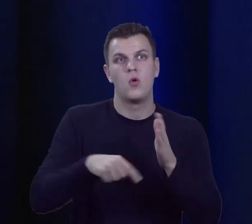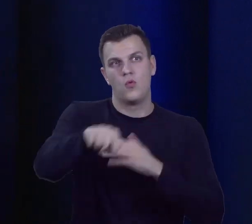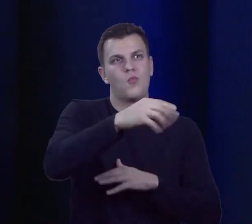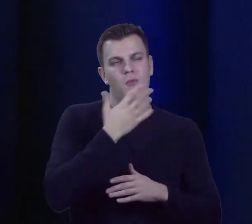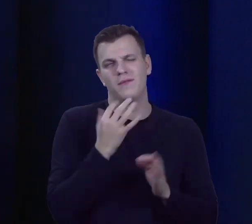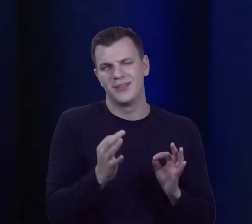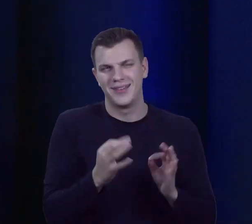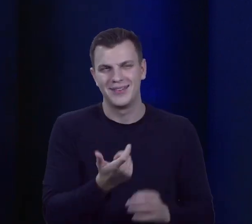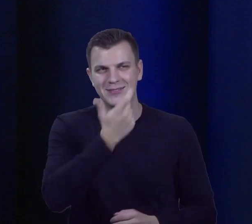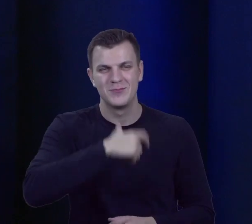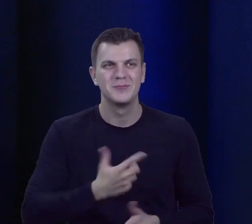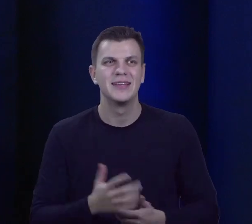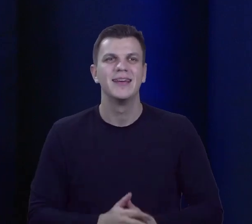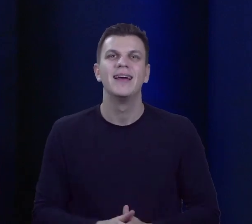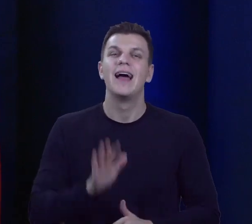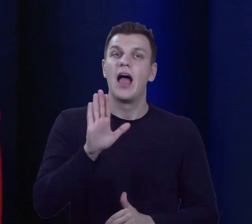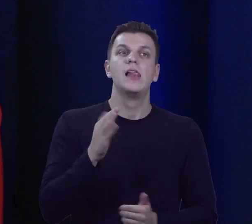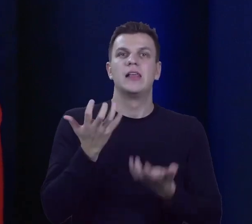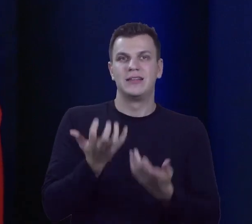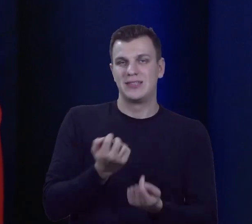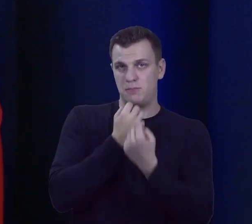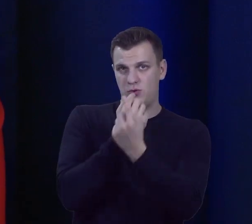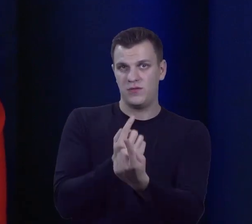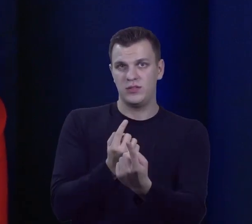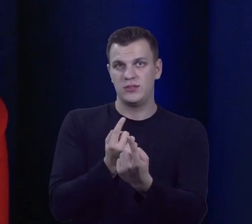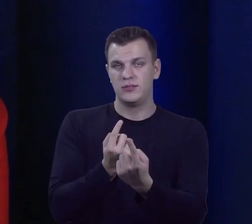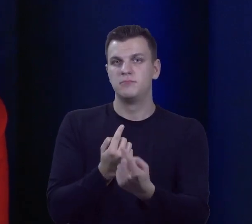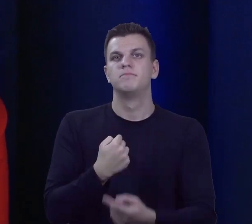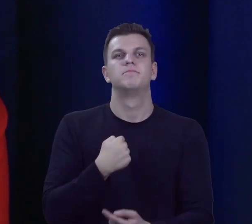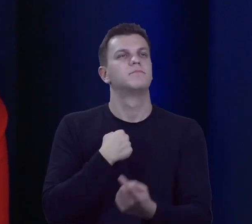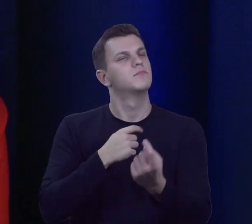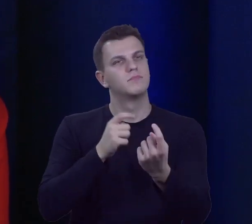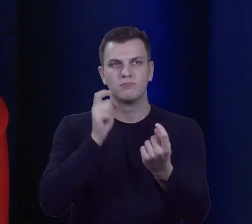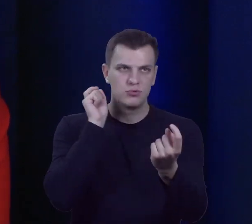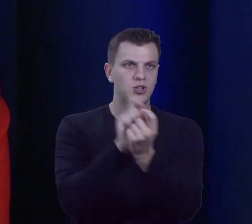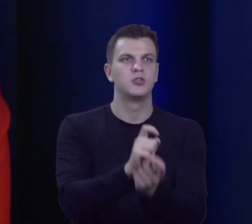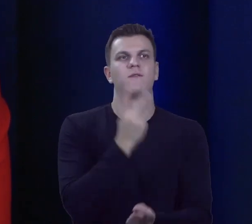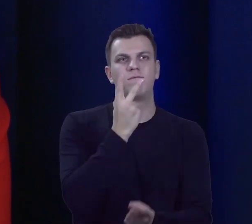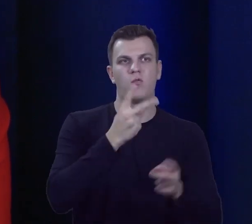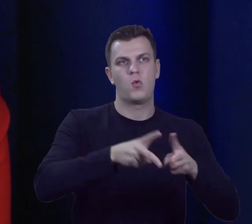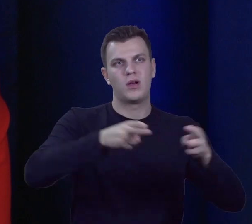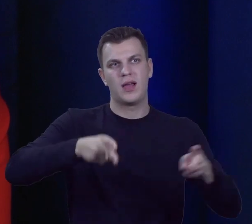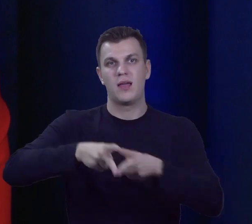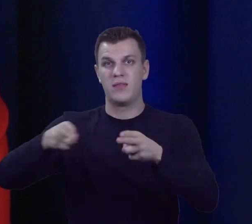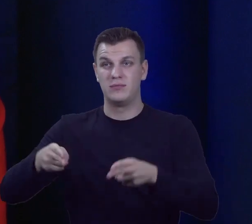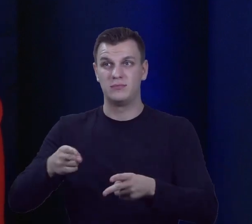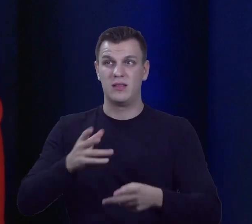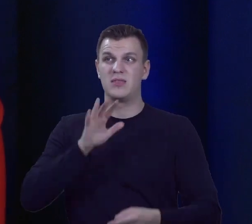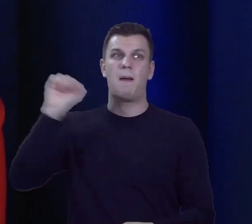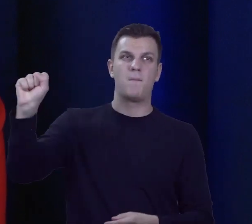chcę powiedzieć, że jestem absolutnym przeciwnikiem dwukadejcynności. To nie ma nic wspólnego z demokracją.